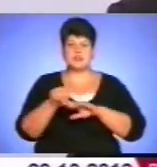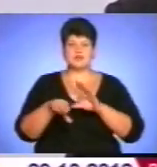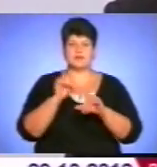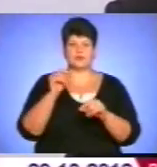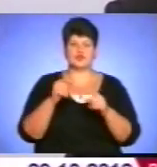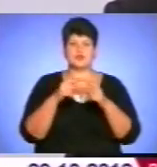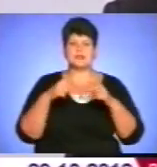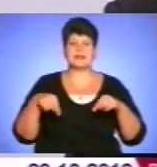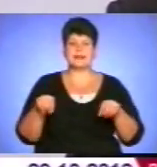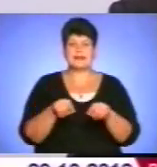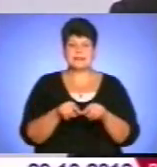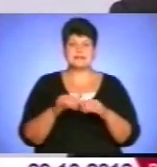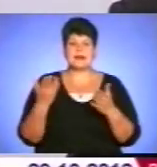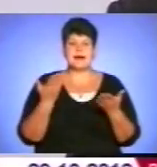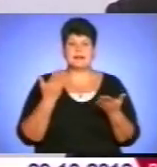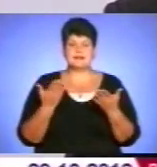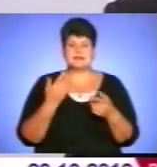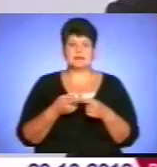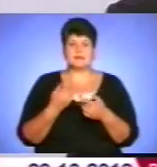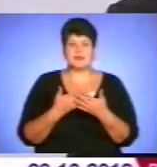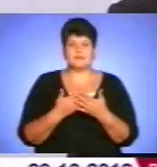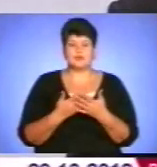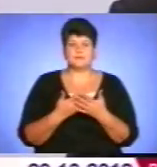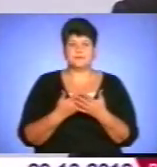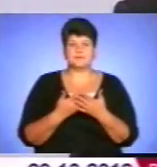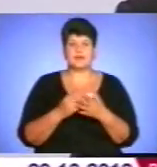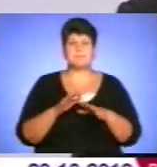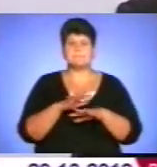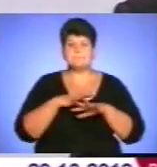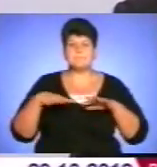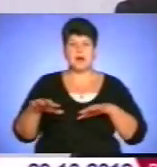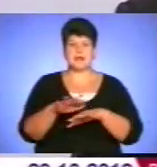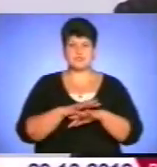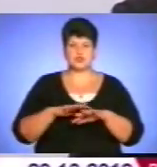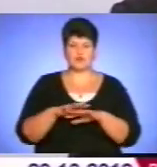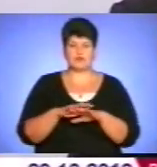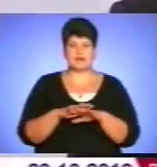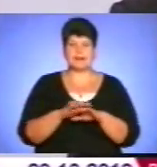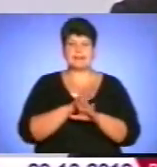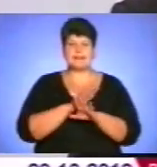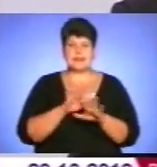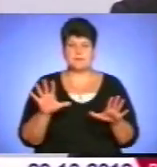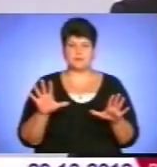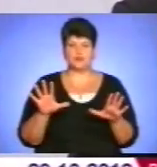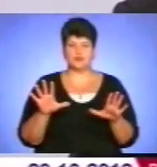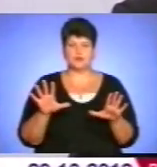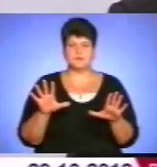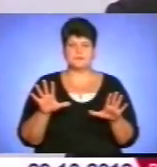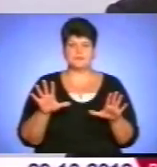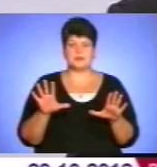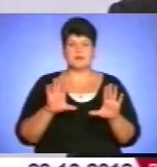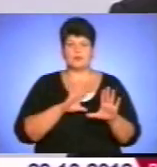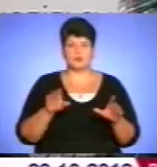але, напевно, таких аж масових не було, не відбувалося